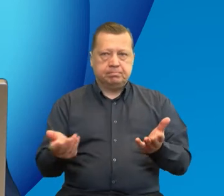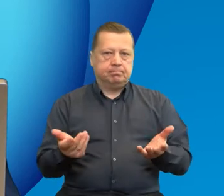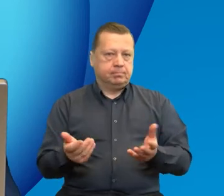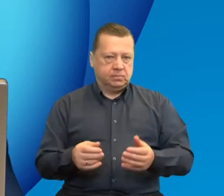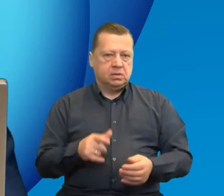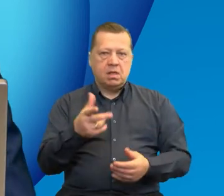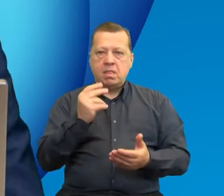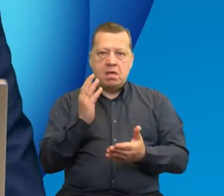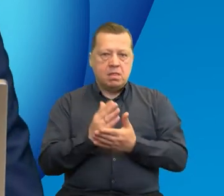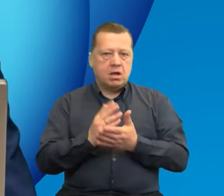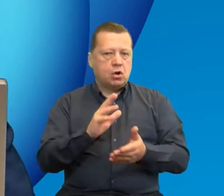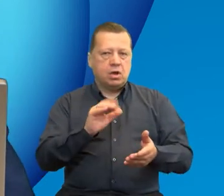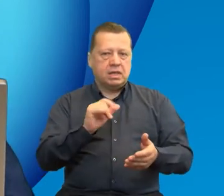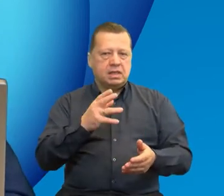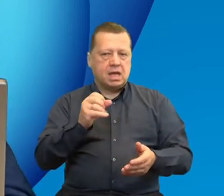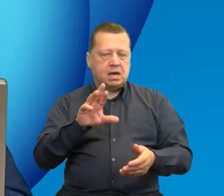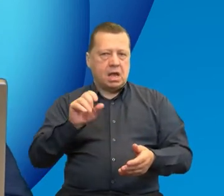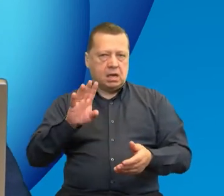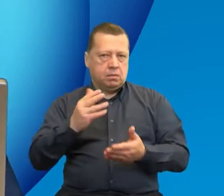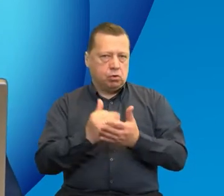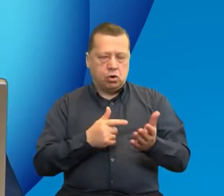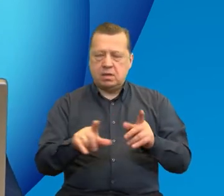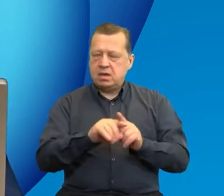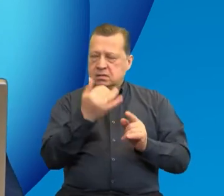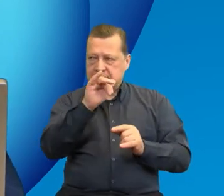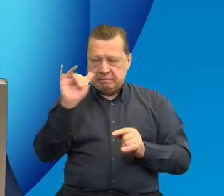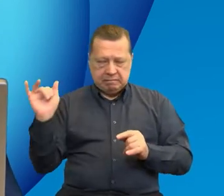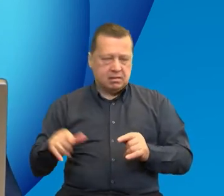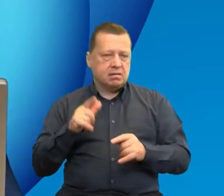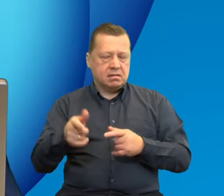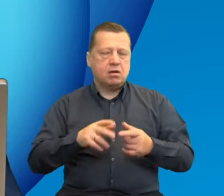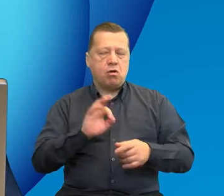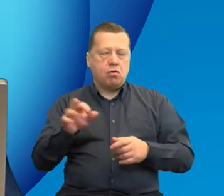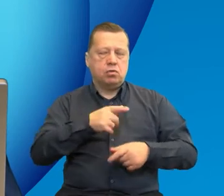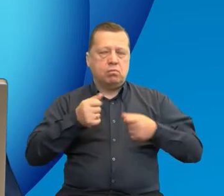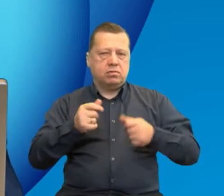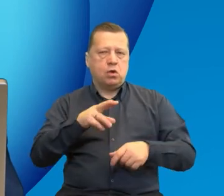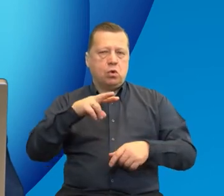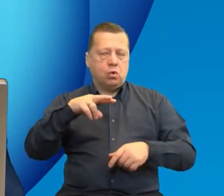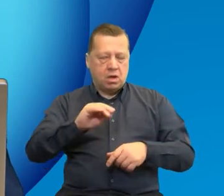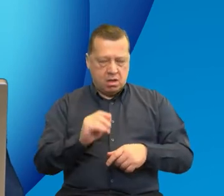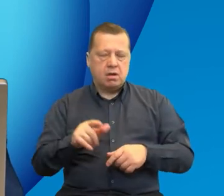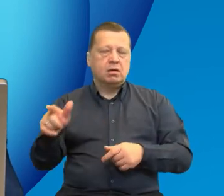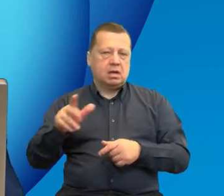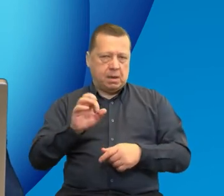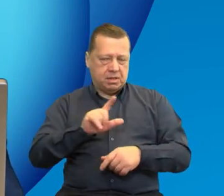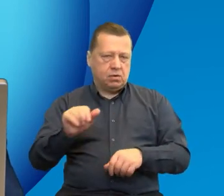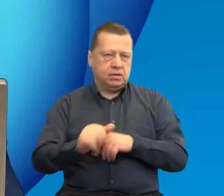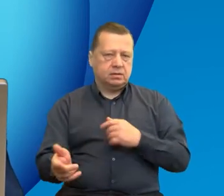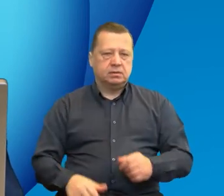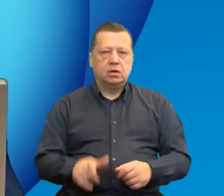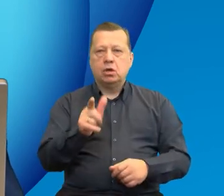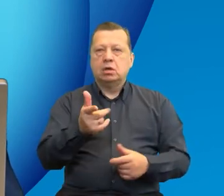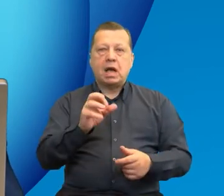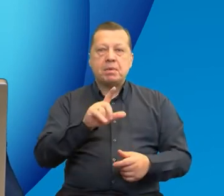w programach Interreg, również w innych inicjatywach finansowanych z Funduszy Unii Europejskiej. Kapitał, czyli